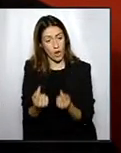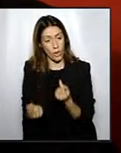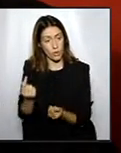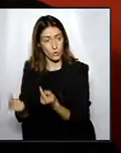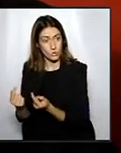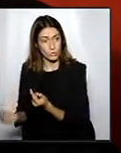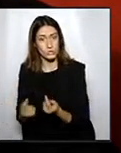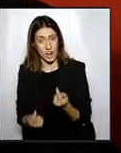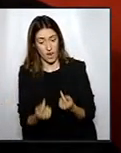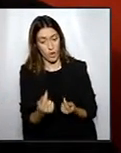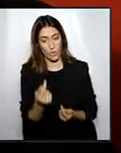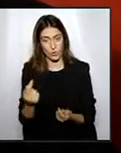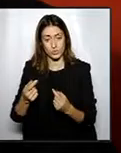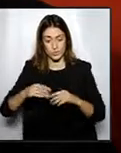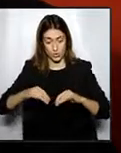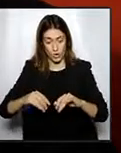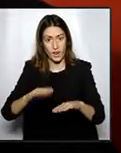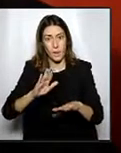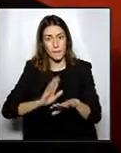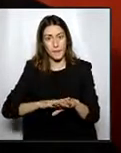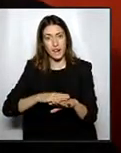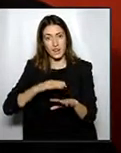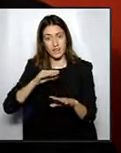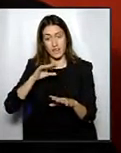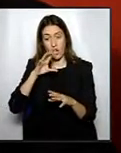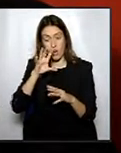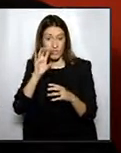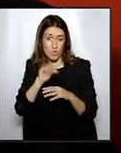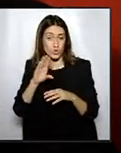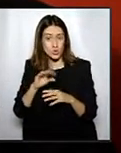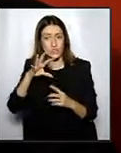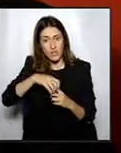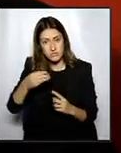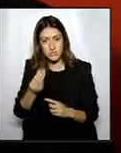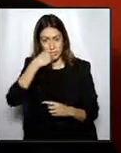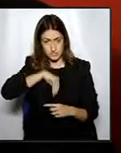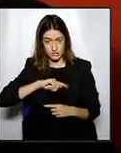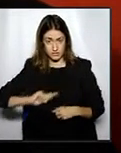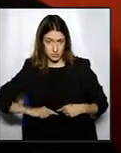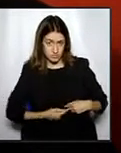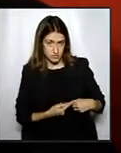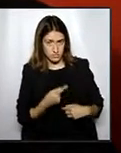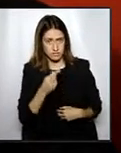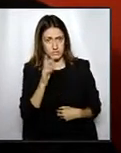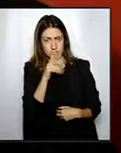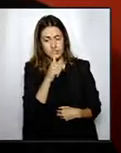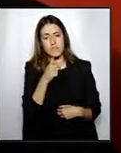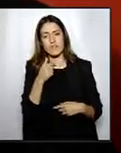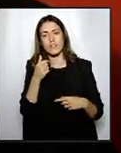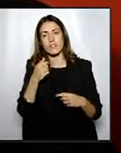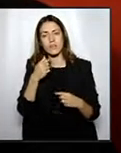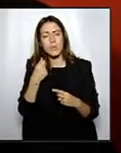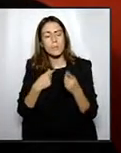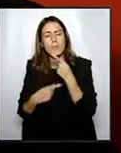intenció que els gossos se'ls claveixin i evidentment els hi podien fer mal. La pregunta és molt concreta. S'ha descobert ja quina han set